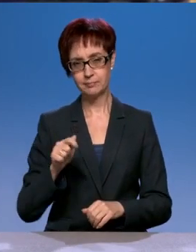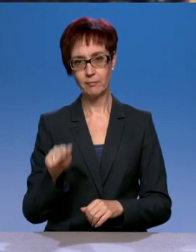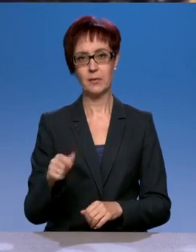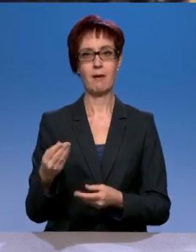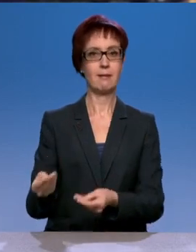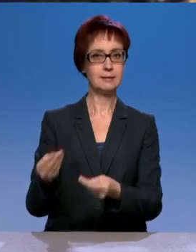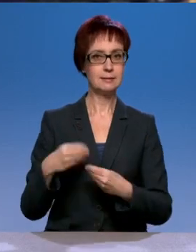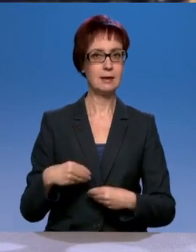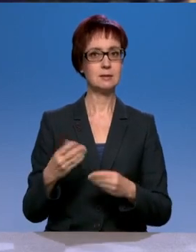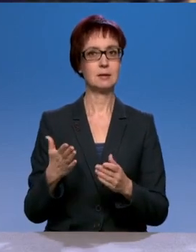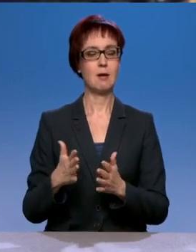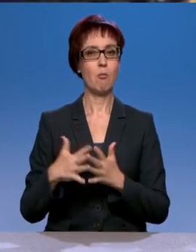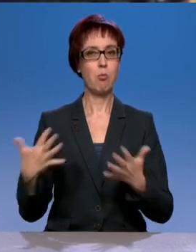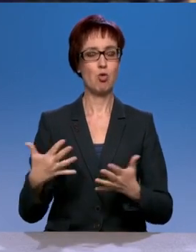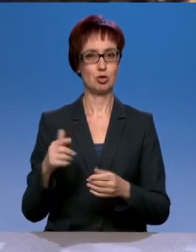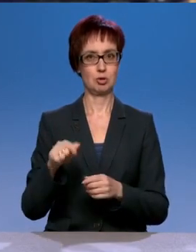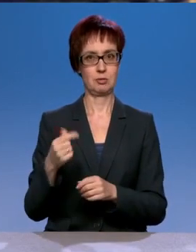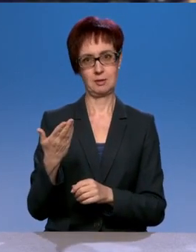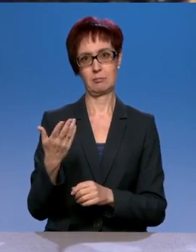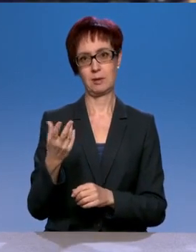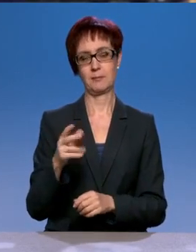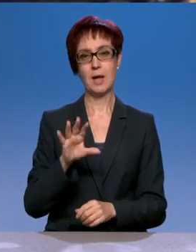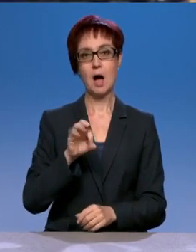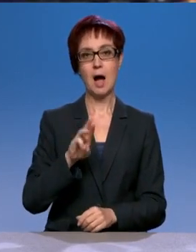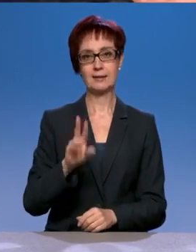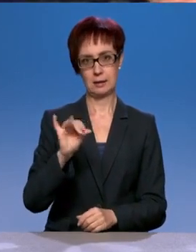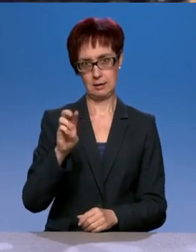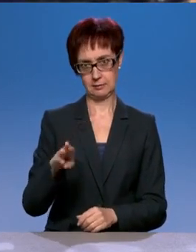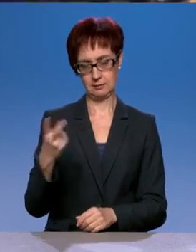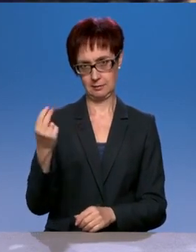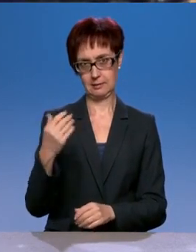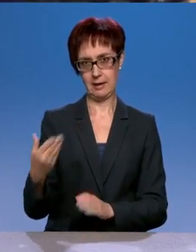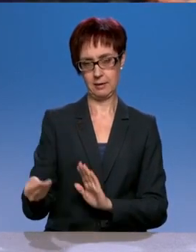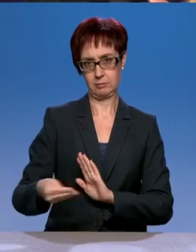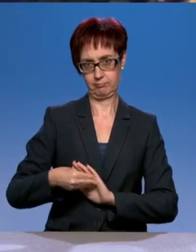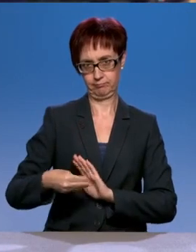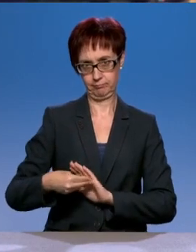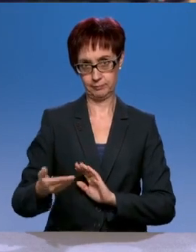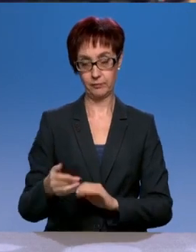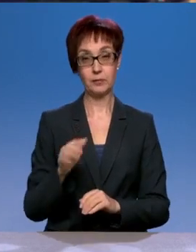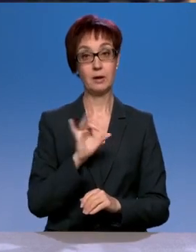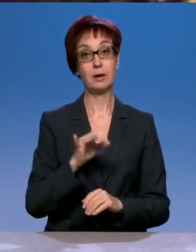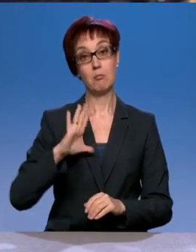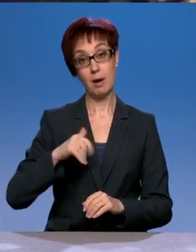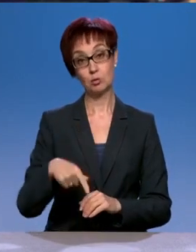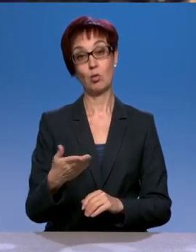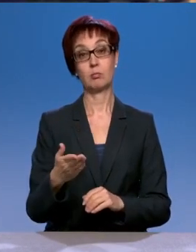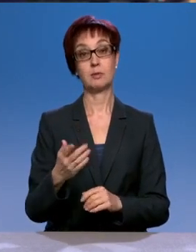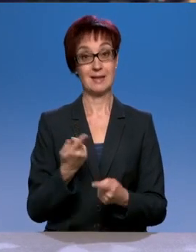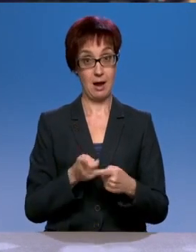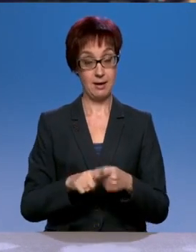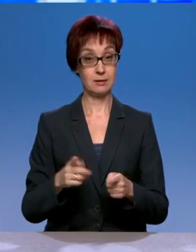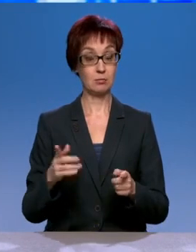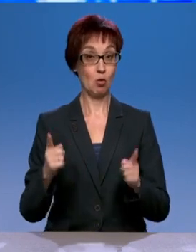количество откатов. И потом, соответственно, начинается уже, вот, кстати, как может быть на вот этом вот участке, кто-то там кому-то